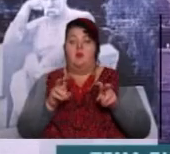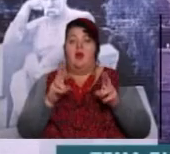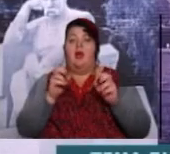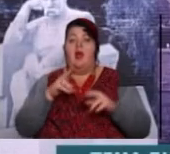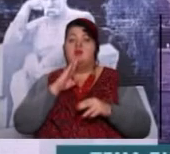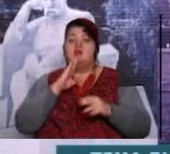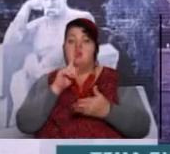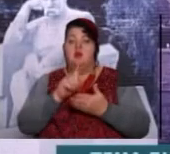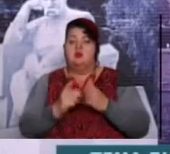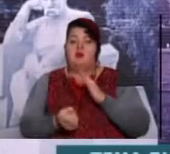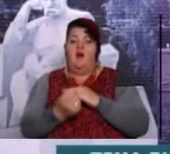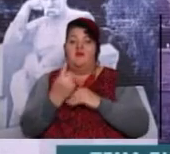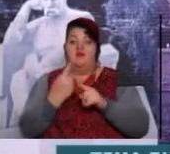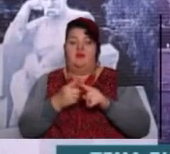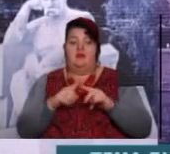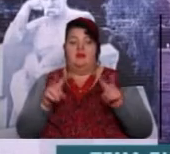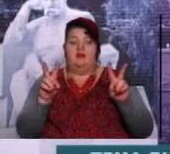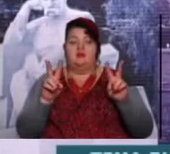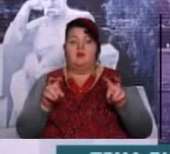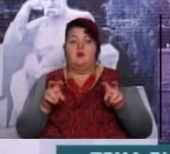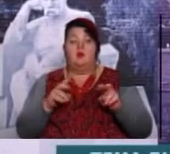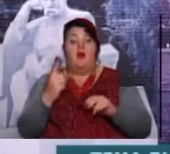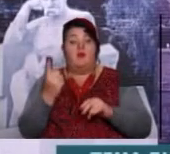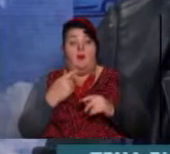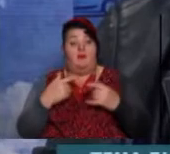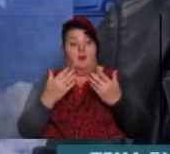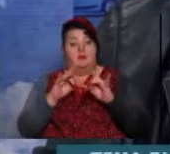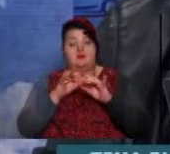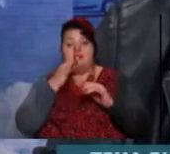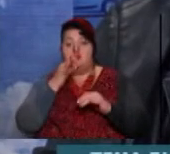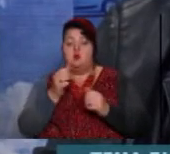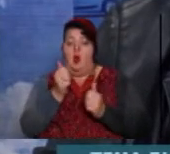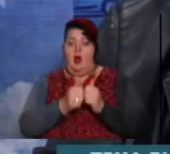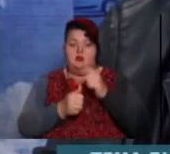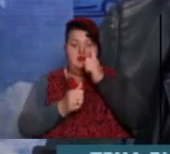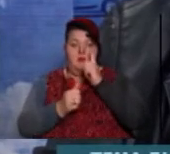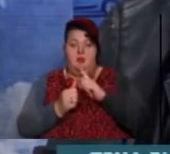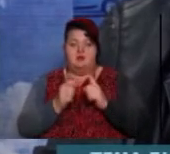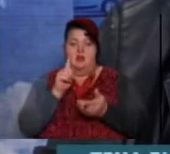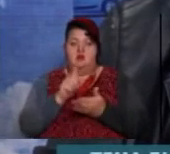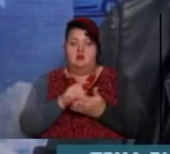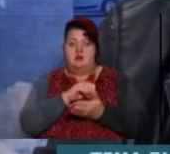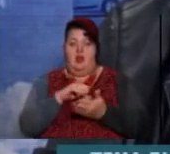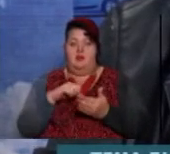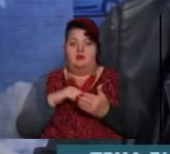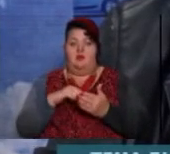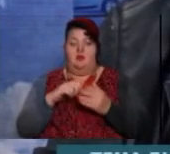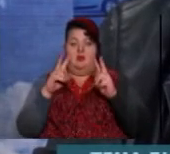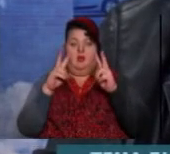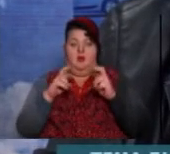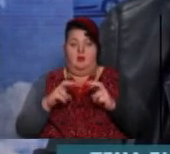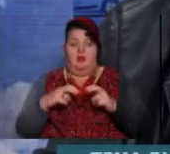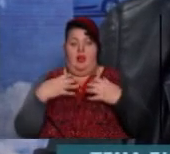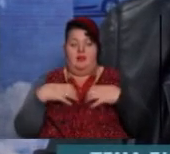жінчина дожна виявити все ці симптоми. Во-первых, я скажу, що жінчина кожний місяць дожна самостоятельно обслідовувати себе,